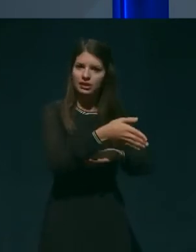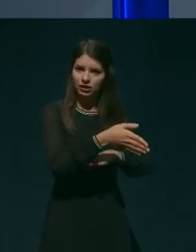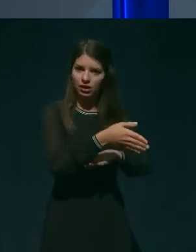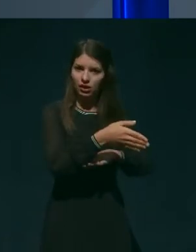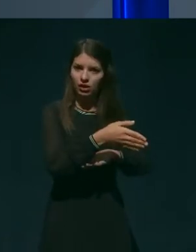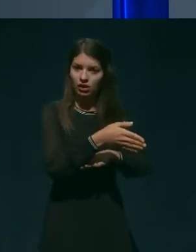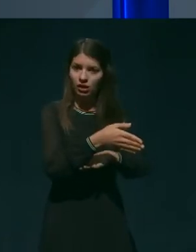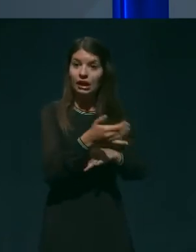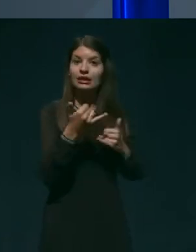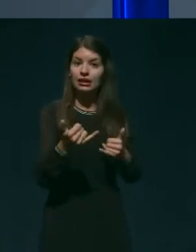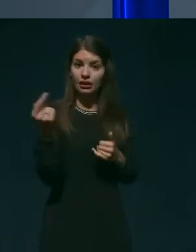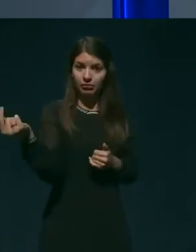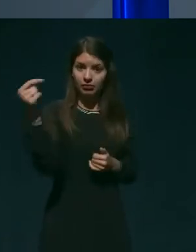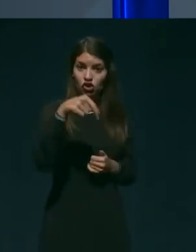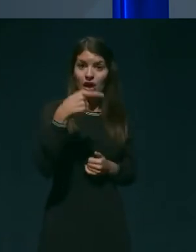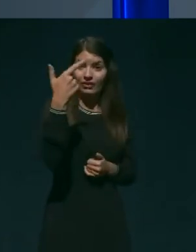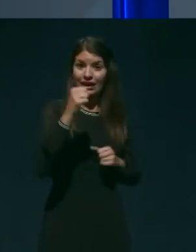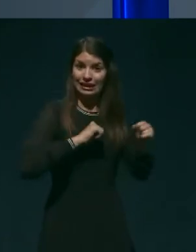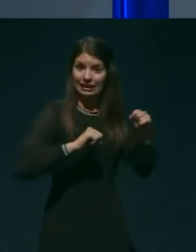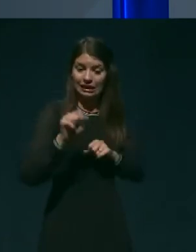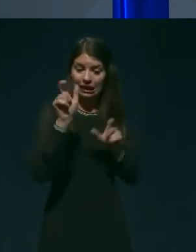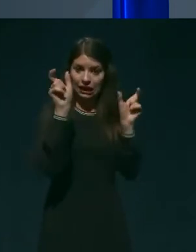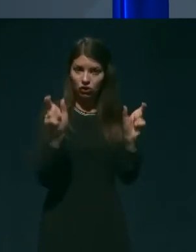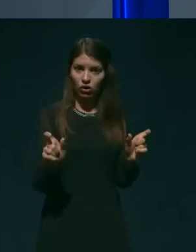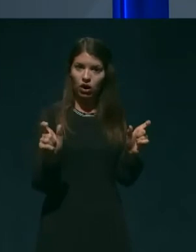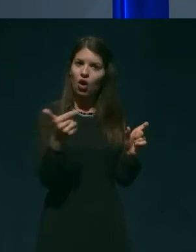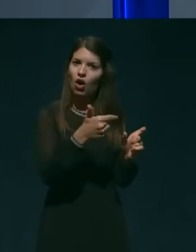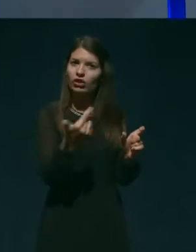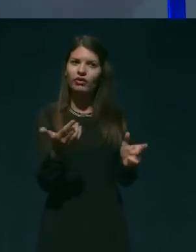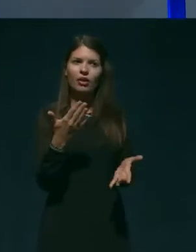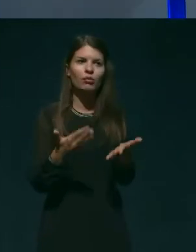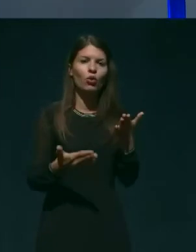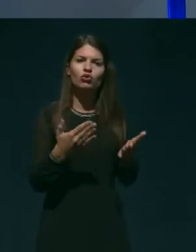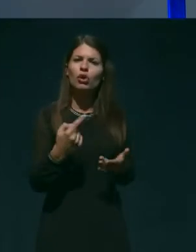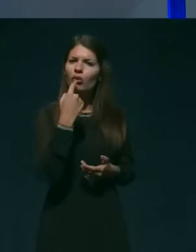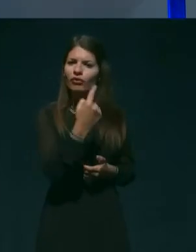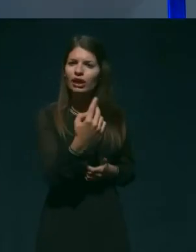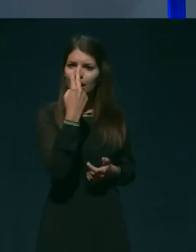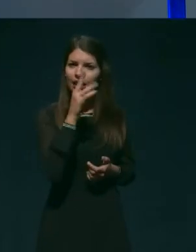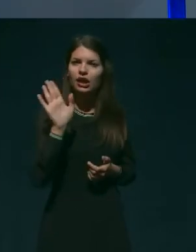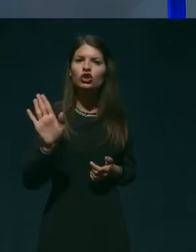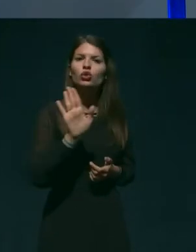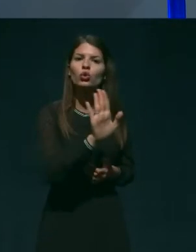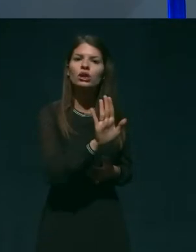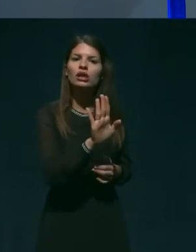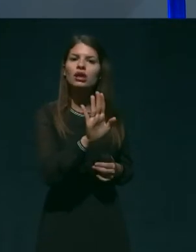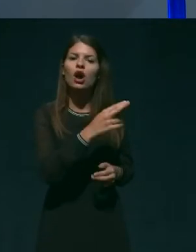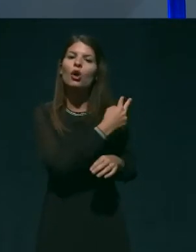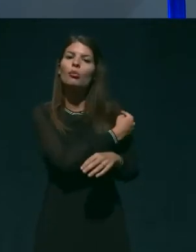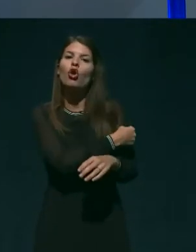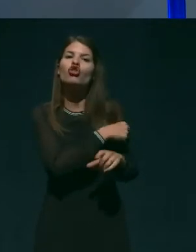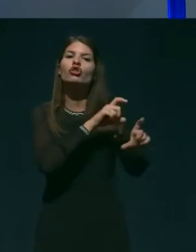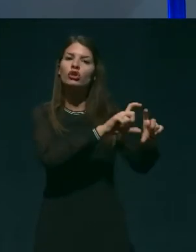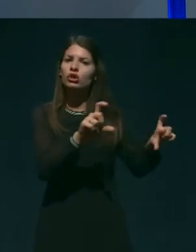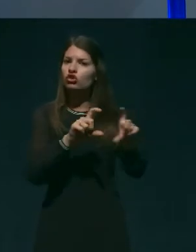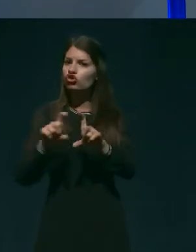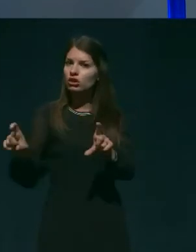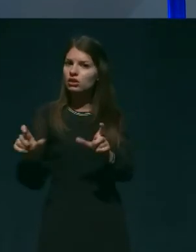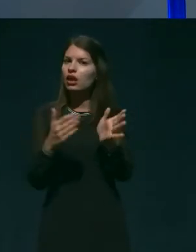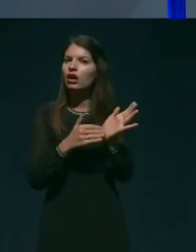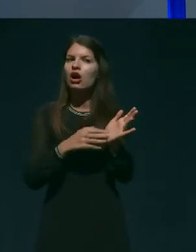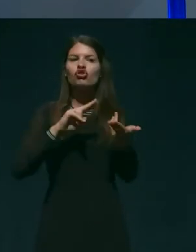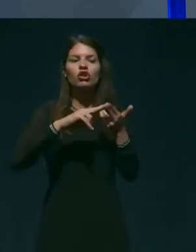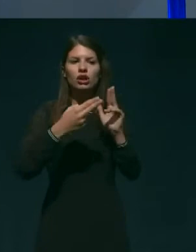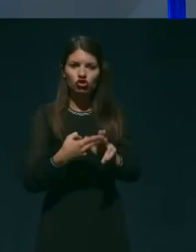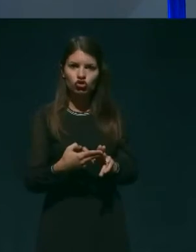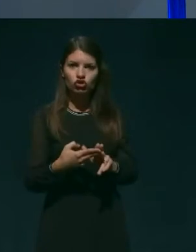ob dva direktorja. Če bi lahko mogoče povedala vsak za svojo bovnišnico, na kak način torej potekajo snidenja